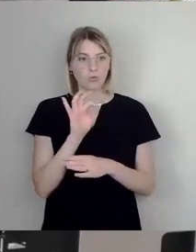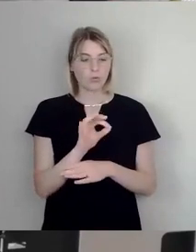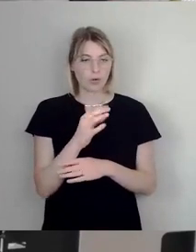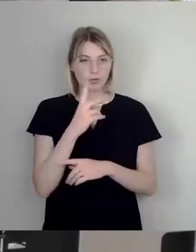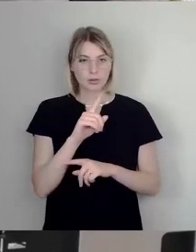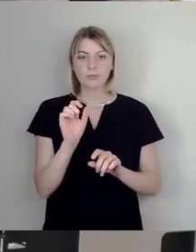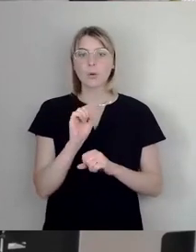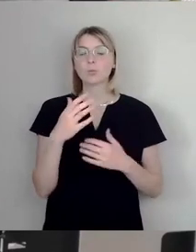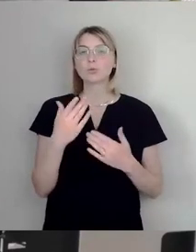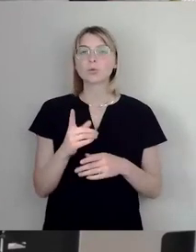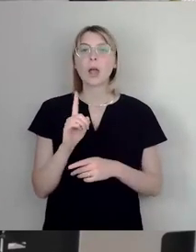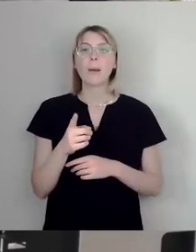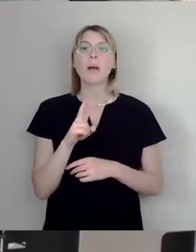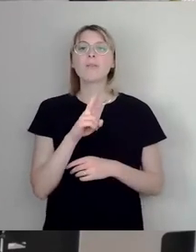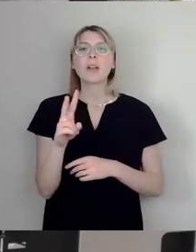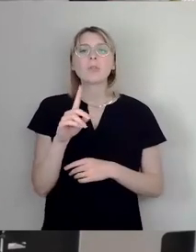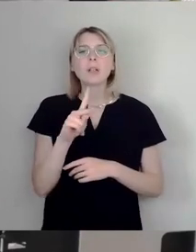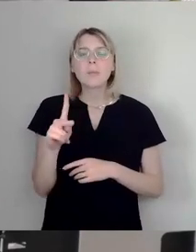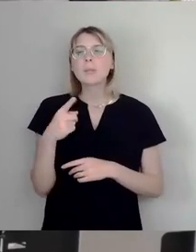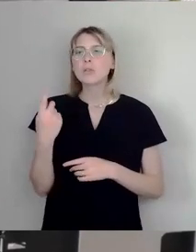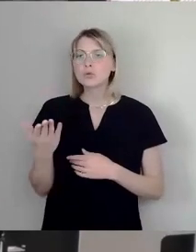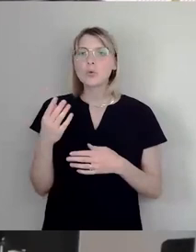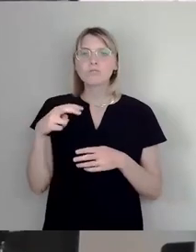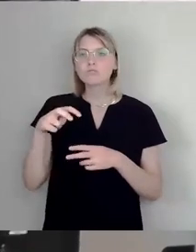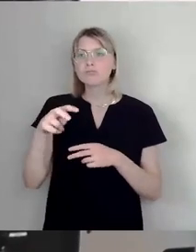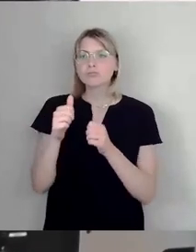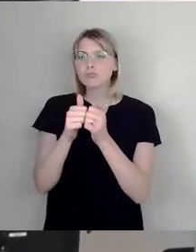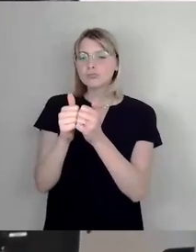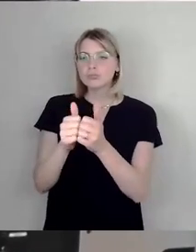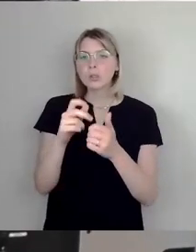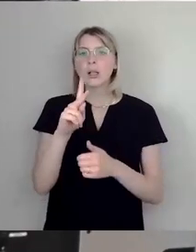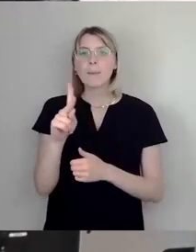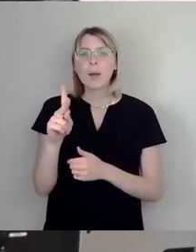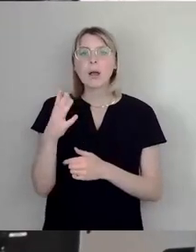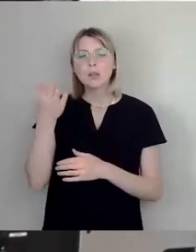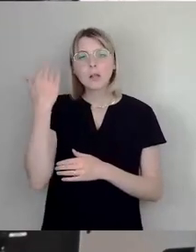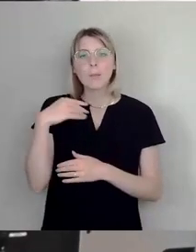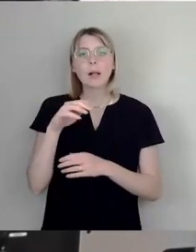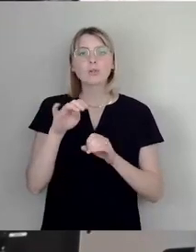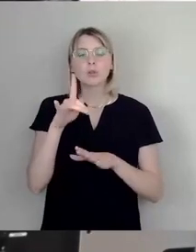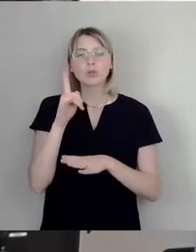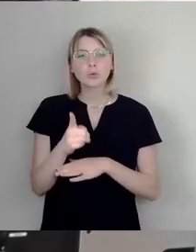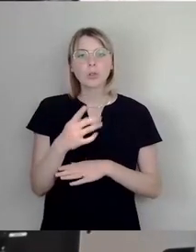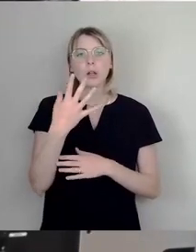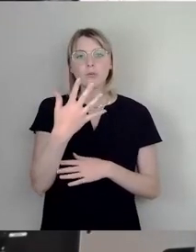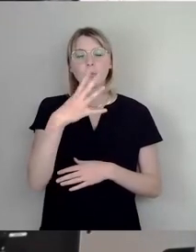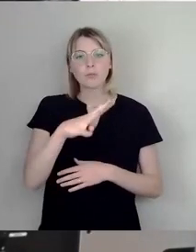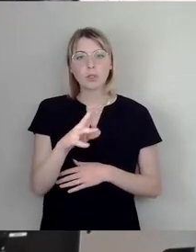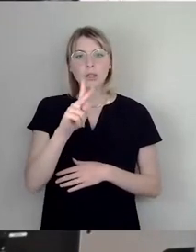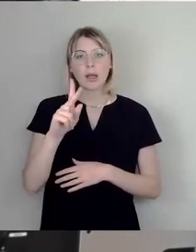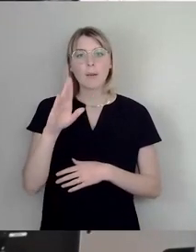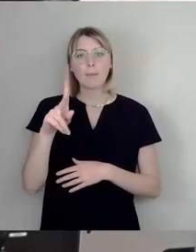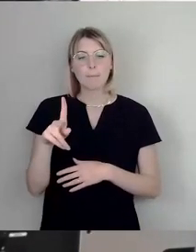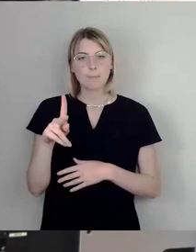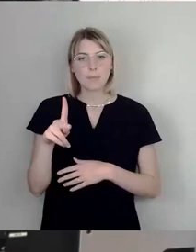-Lesungen durch die Gegend gegangen und scheinen nicht zu wissen, dass Viktor Klemperer 1945 in die KPD eingetreten ist und auch in der